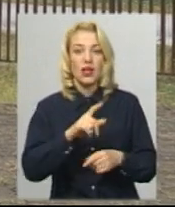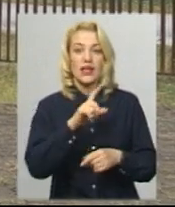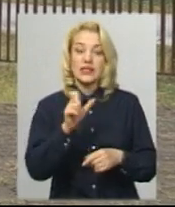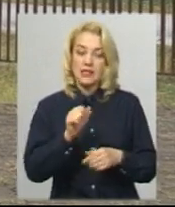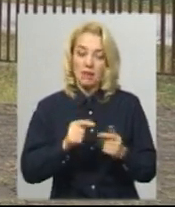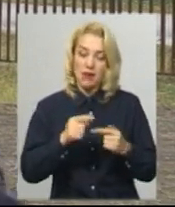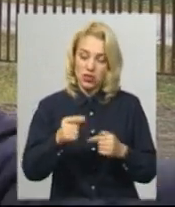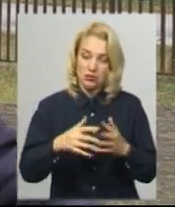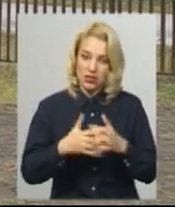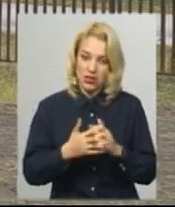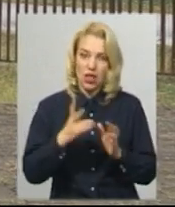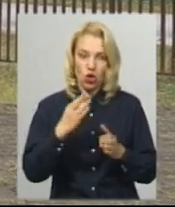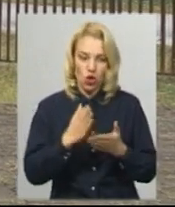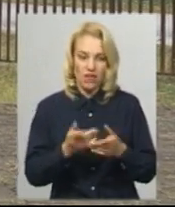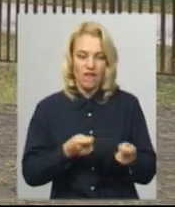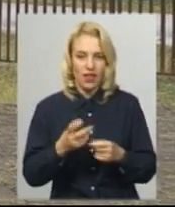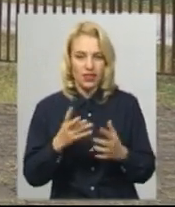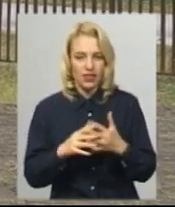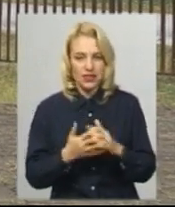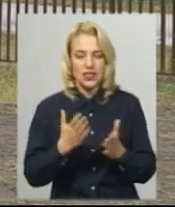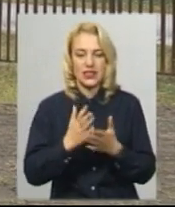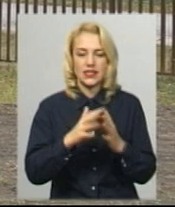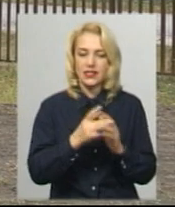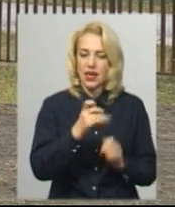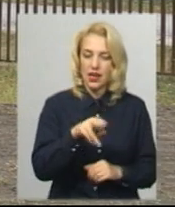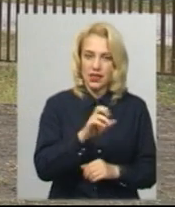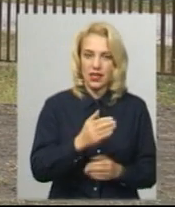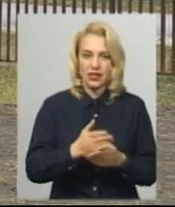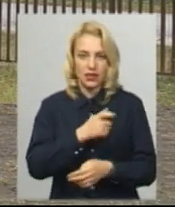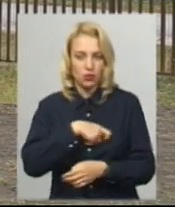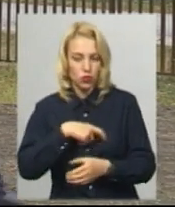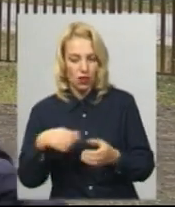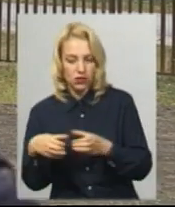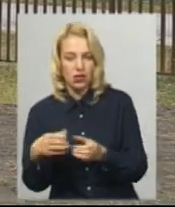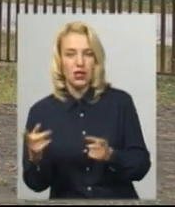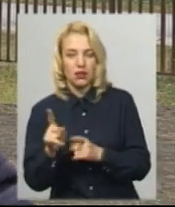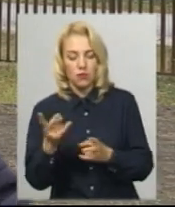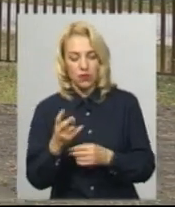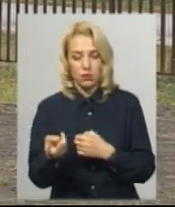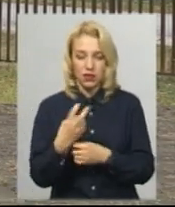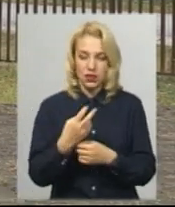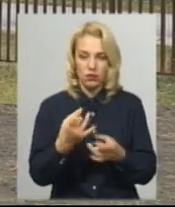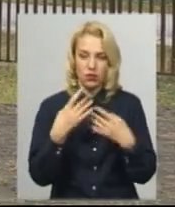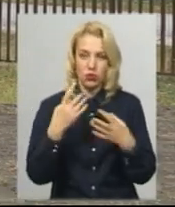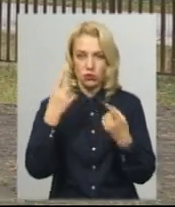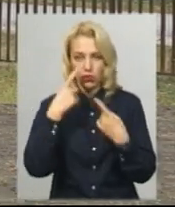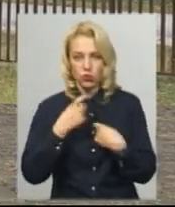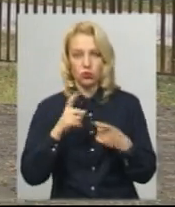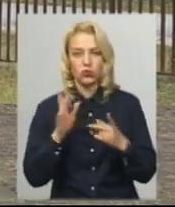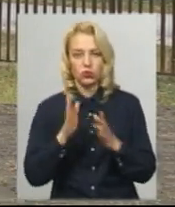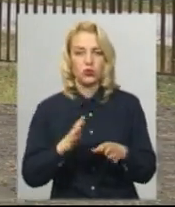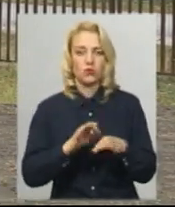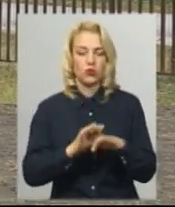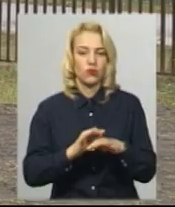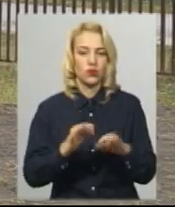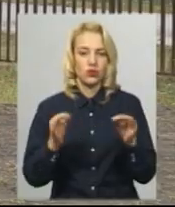але все-таки є якась влада ще на селі, в нас є сільська рада, є депутатський корпус, які повинні були хоч би прийти і сказати, чи приїхали, повідомити нас, що буде проведений аукціон, чи